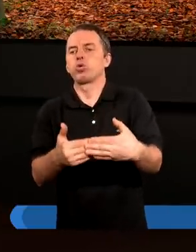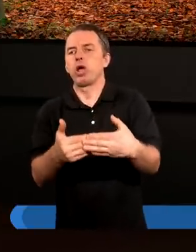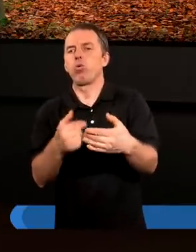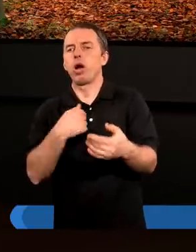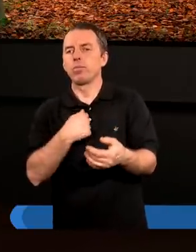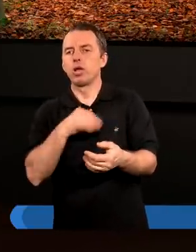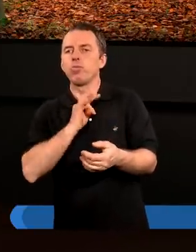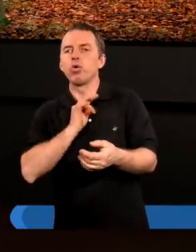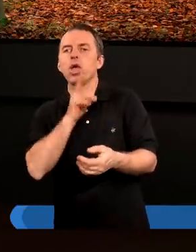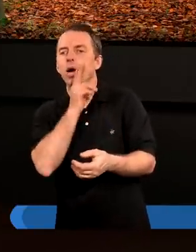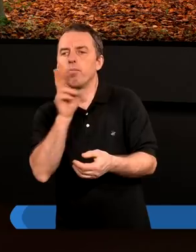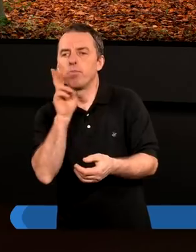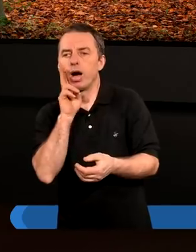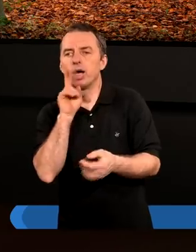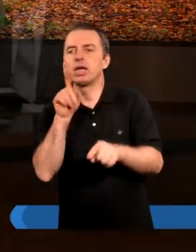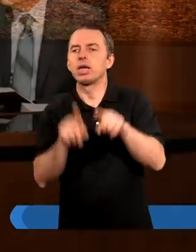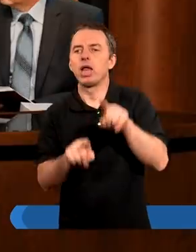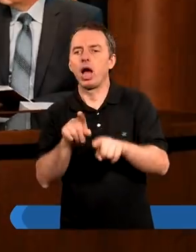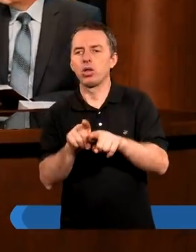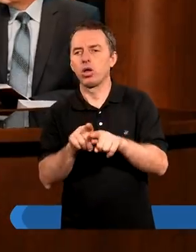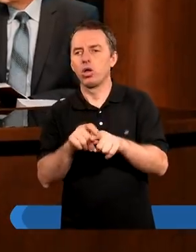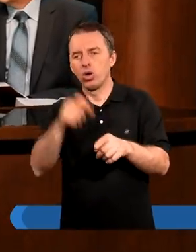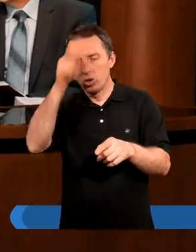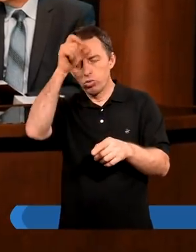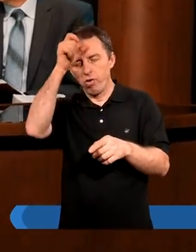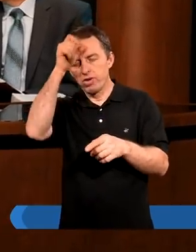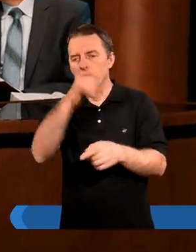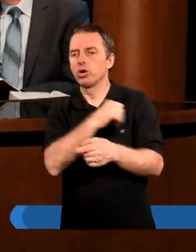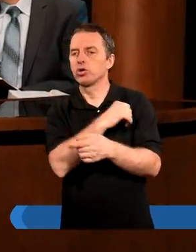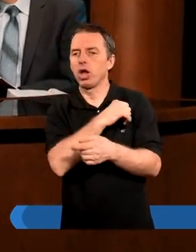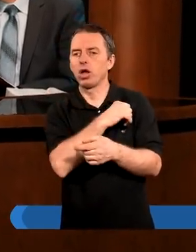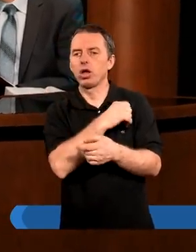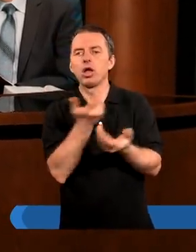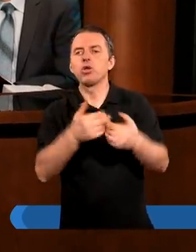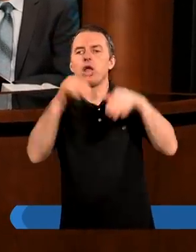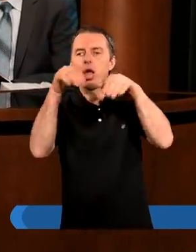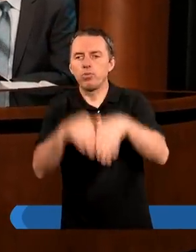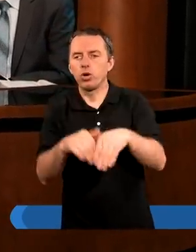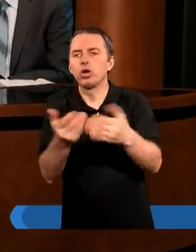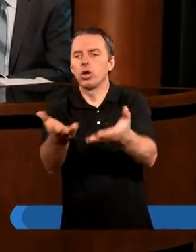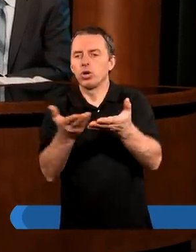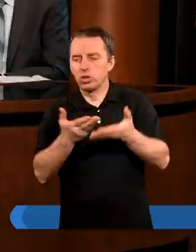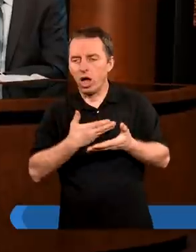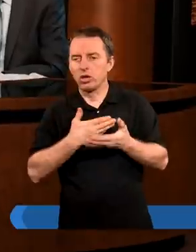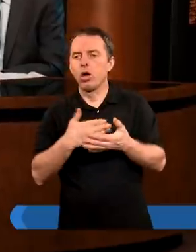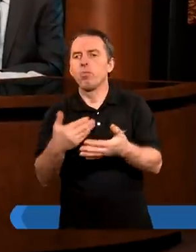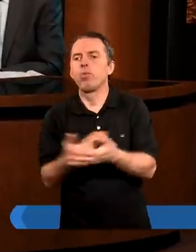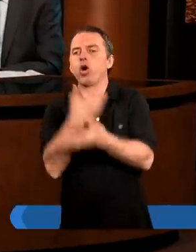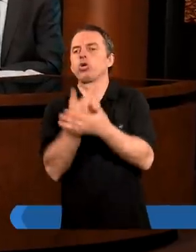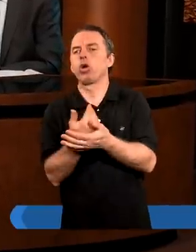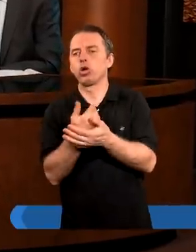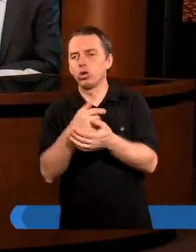matka. Z natury człowiek grzeszny nie może dać początku życia